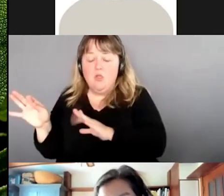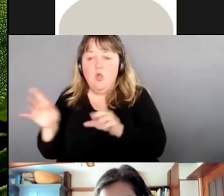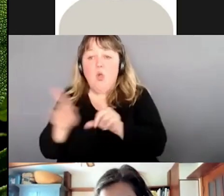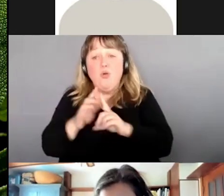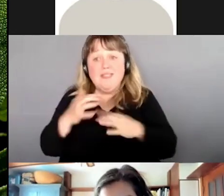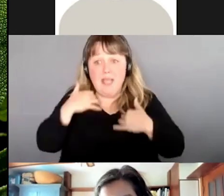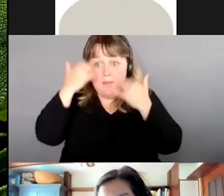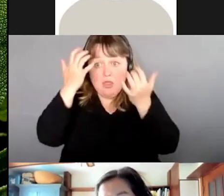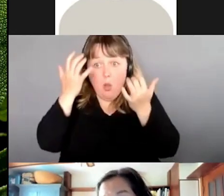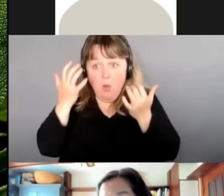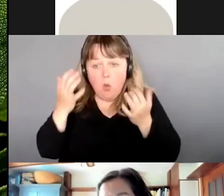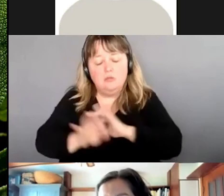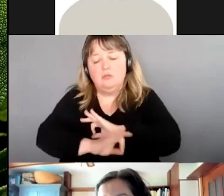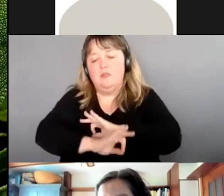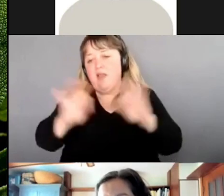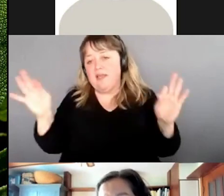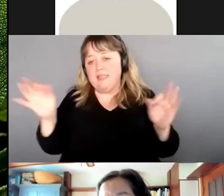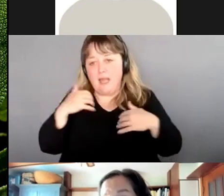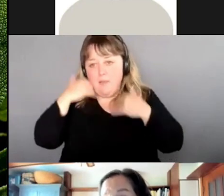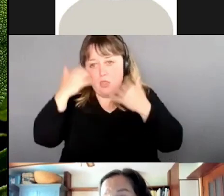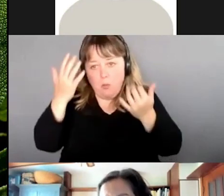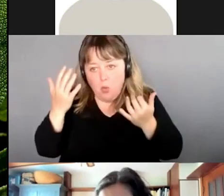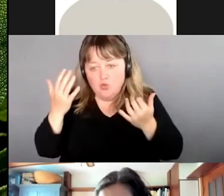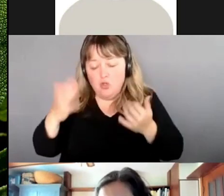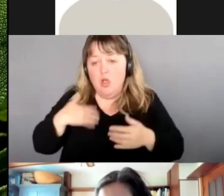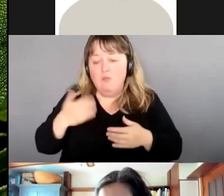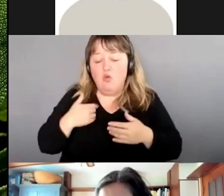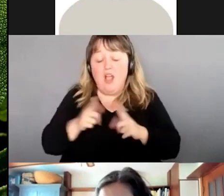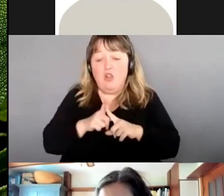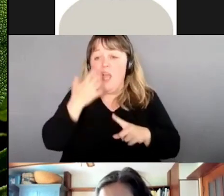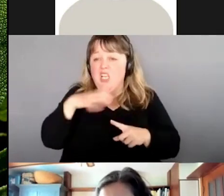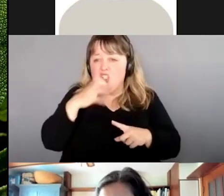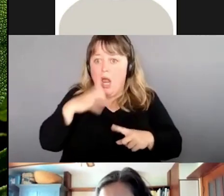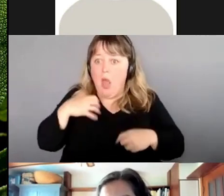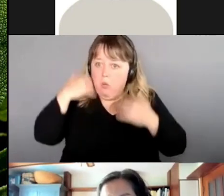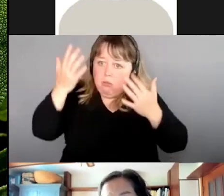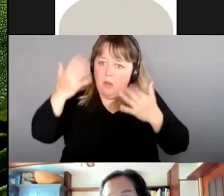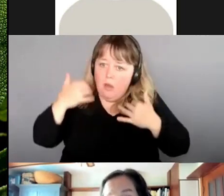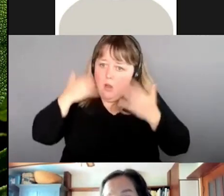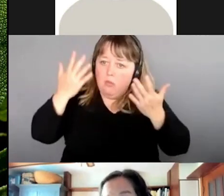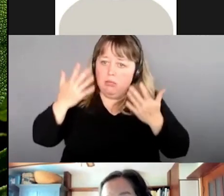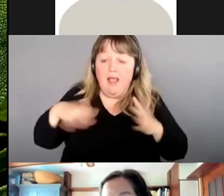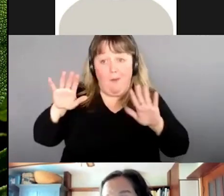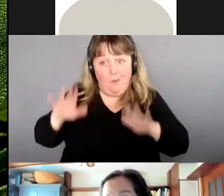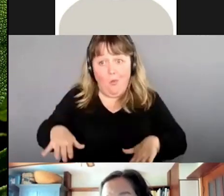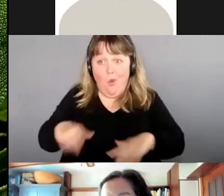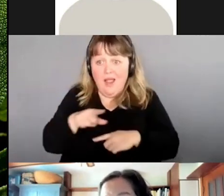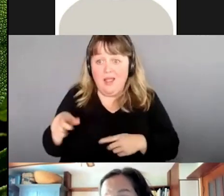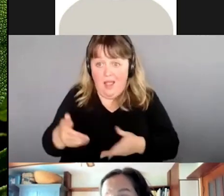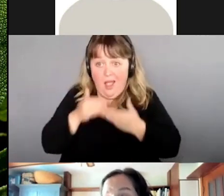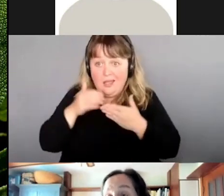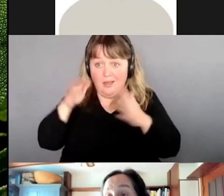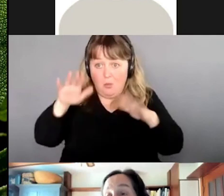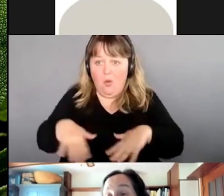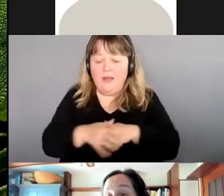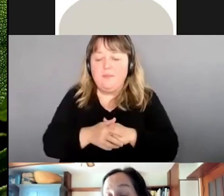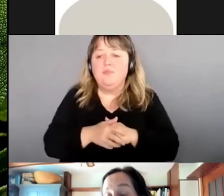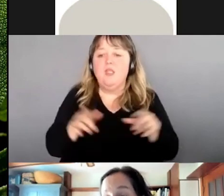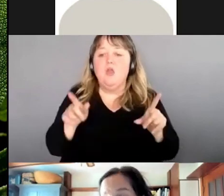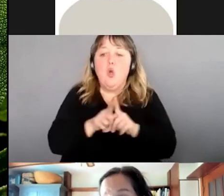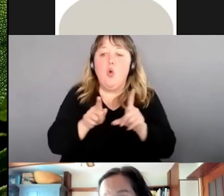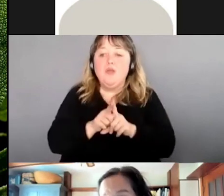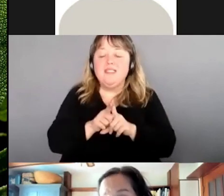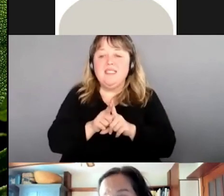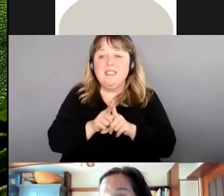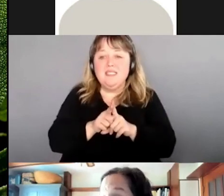fantastique parce qu'elle diminue les bouffées de chaleur. Mais, elle diminue aussi l'excès